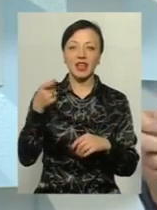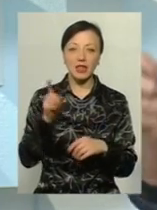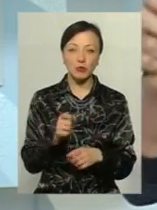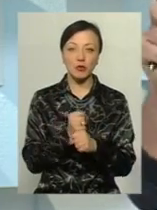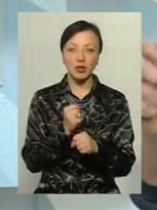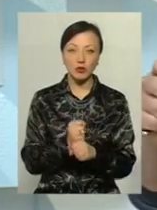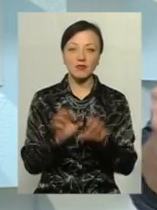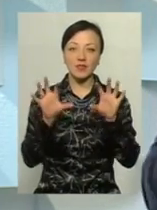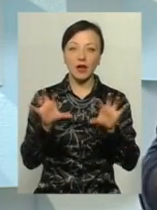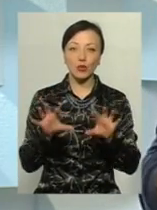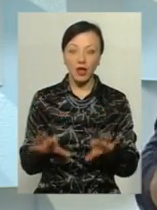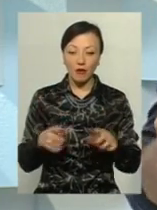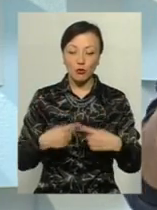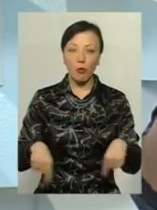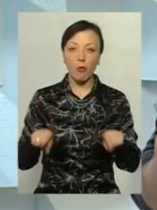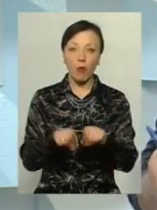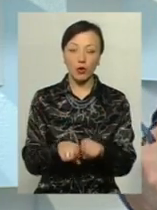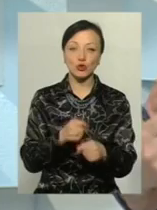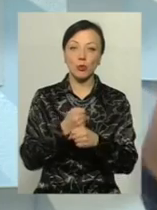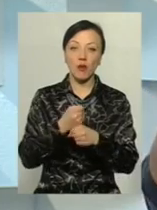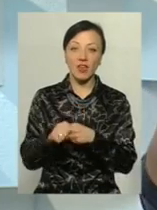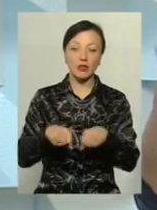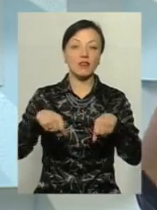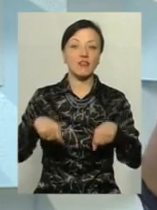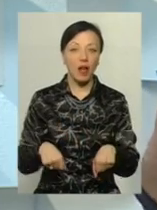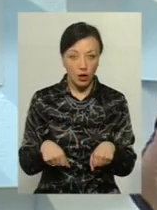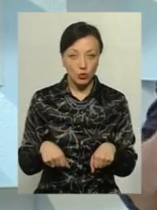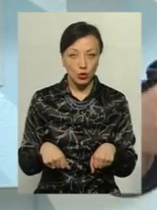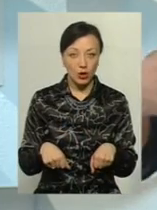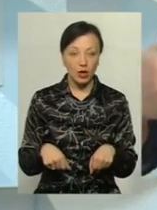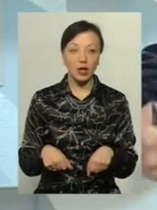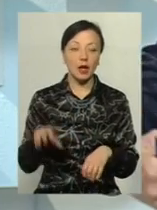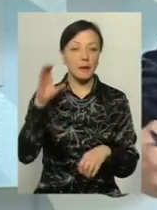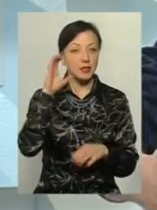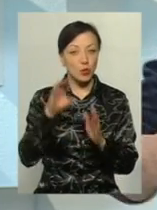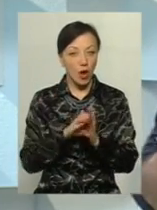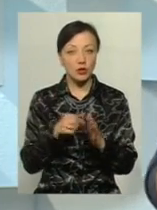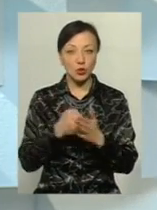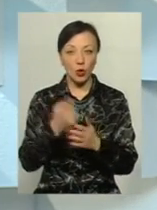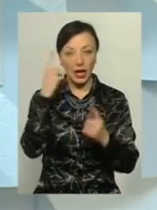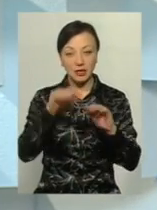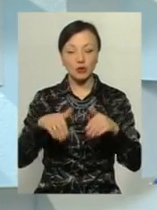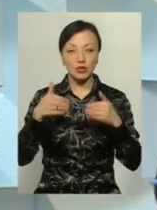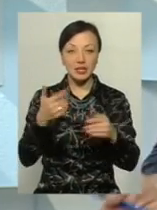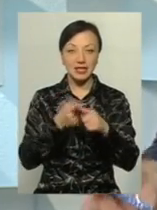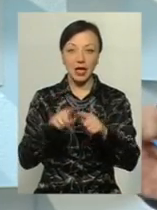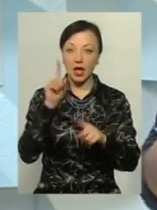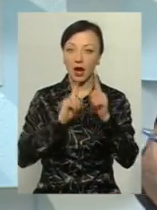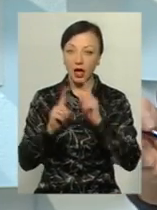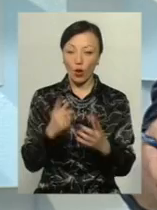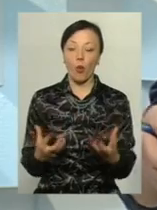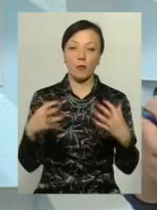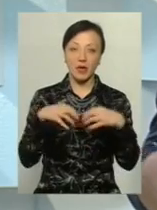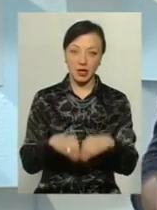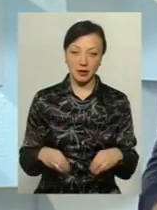працює в законодавчому полі, яке зобов'язує владу прислухатись до ініціатив громадської ради, яка об